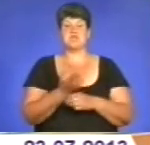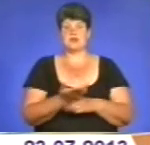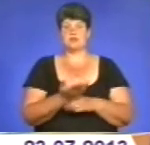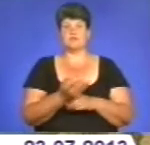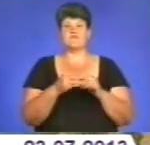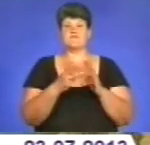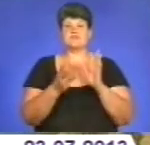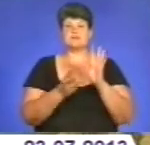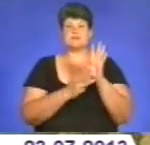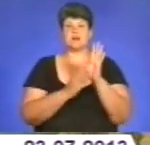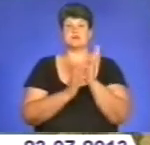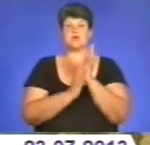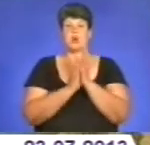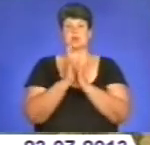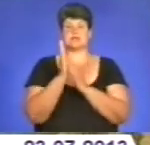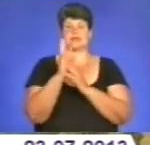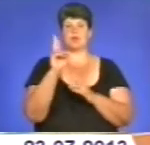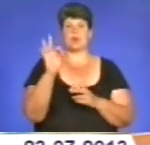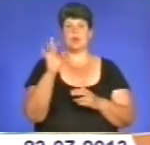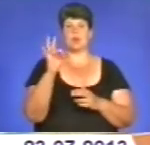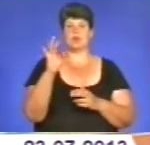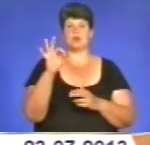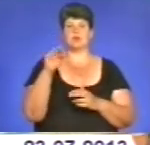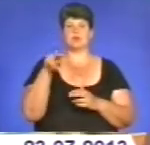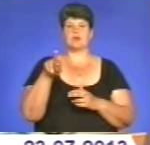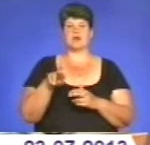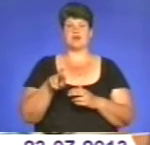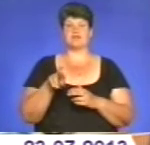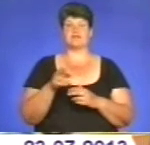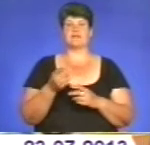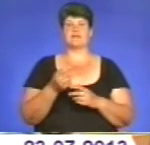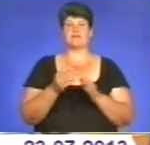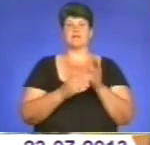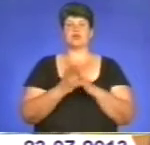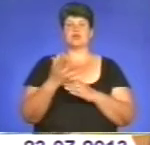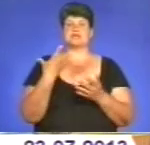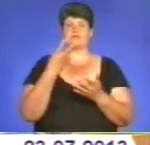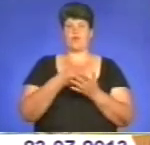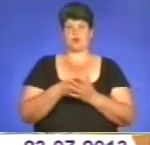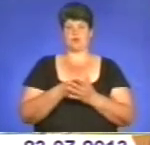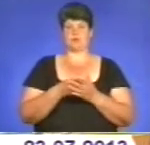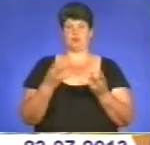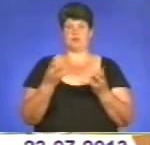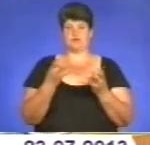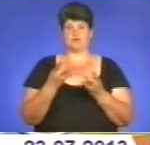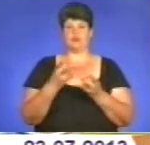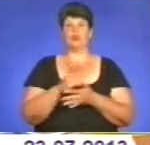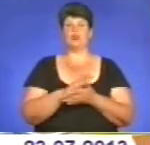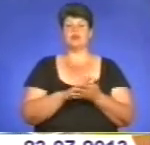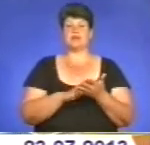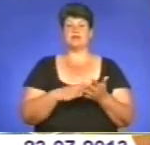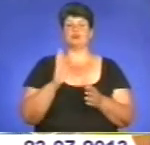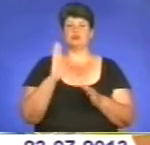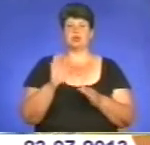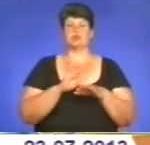18 рослин коноплі, які він вирощував для власних потреб. Подальшому нами проведено